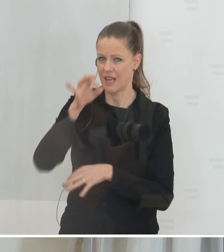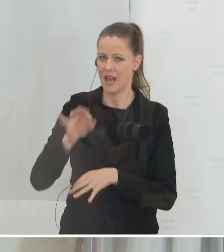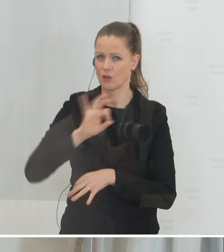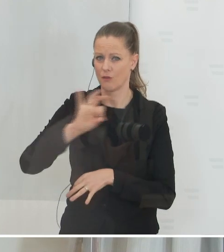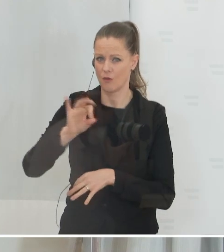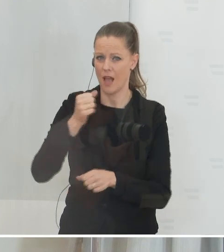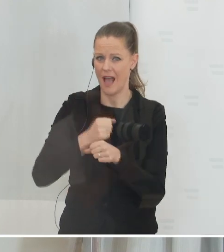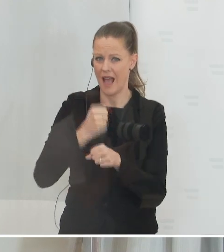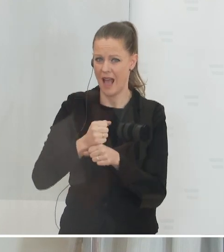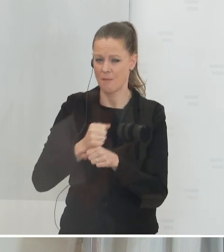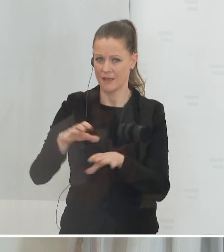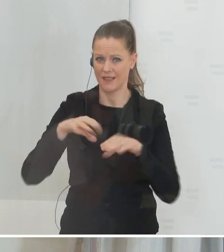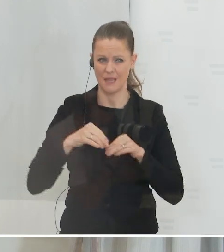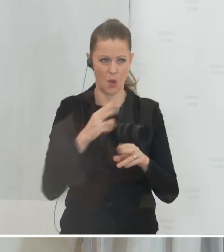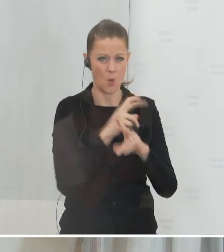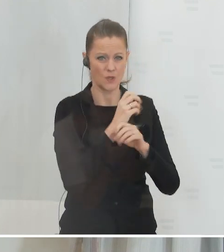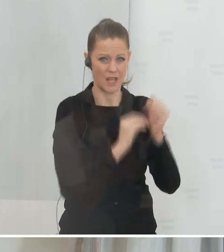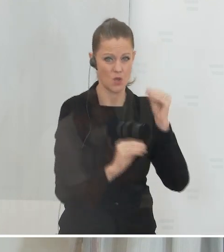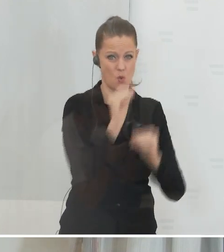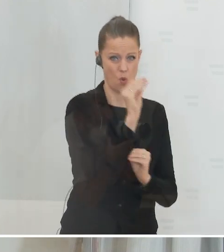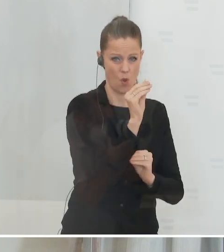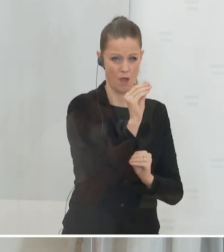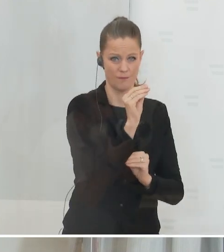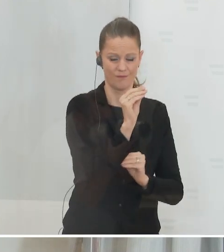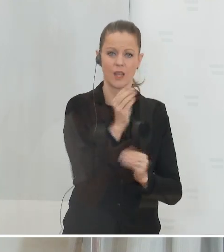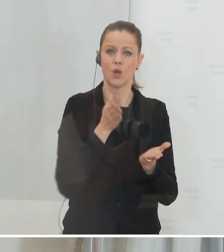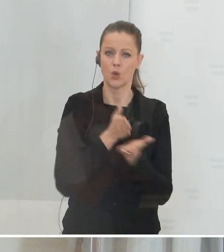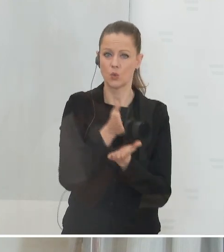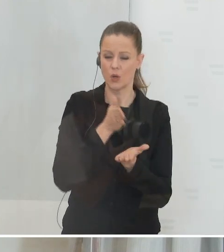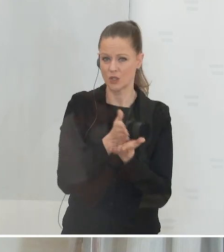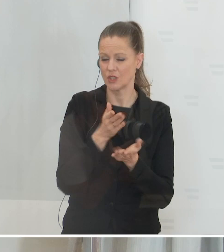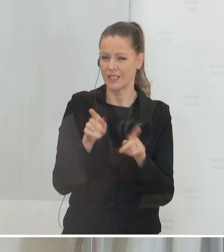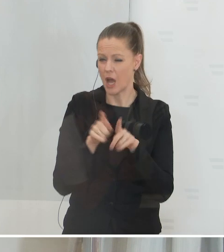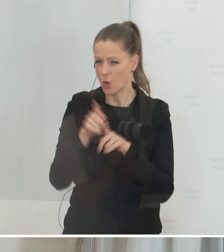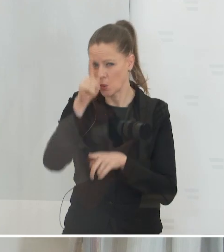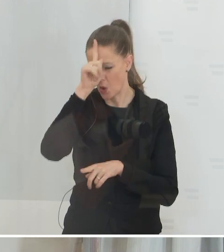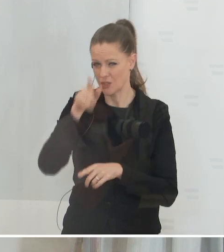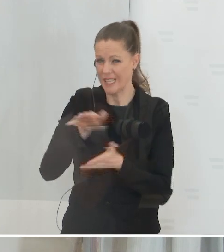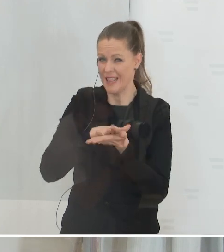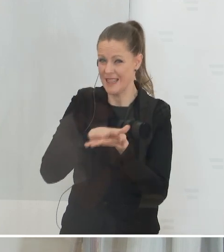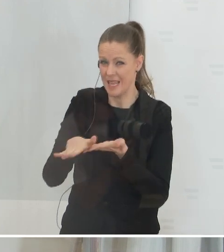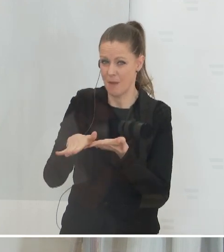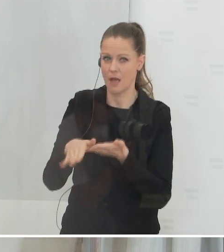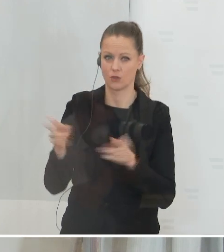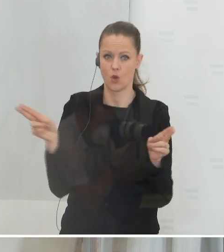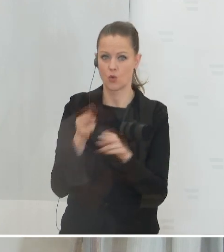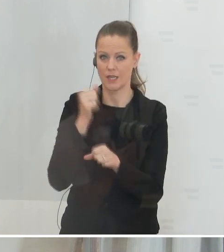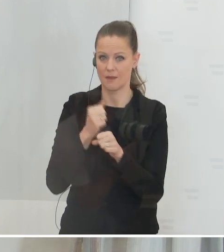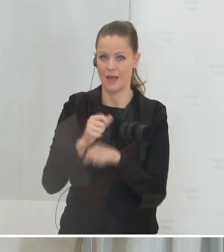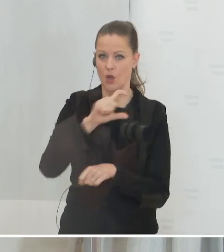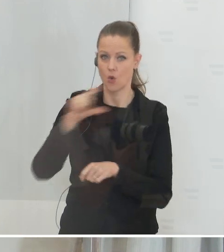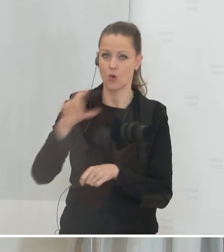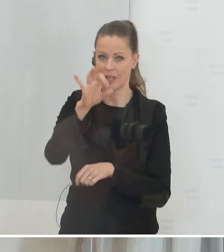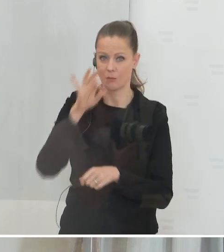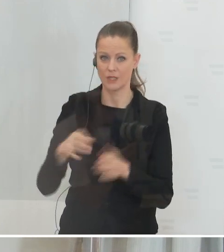Das sind in Österreich etwas höhere Ersatzraten im Durchschnitt. Gleichzeitig gab es in Deutschland nie eine Kurzarbeit, die 100 Prozent